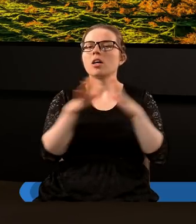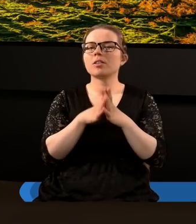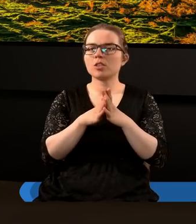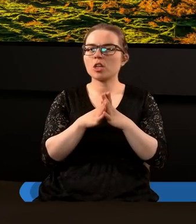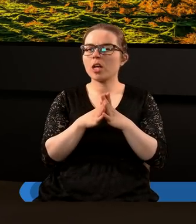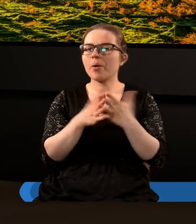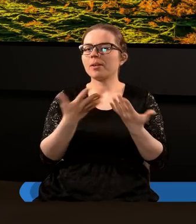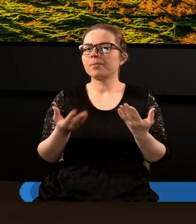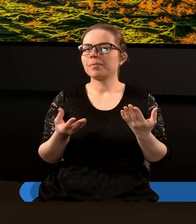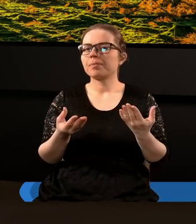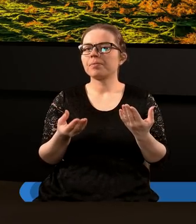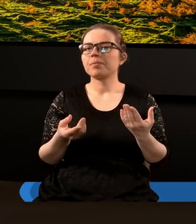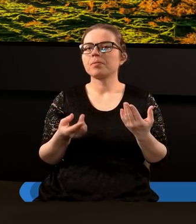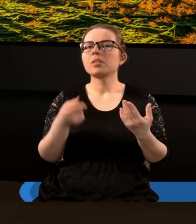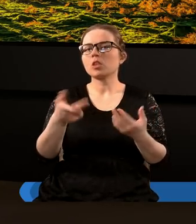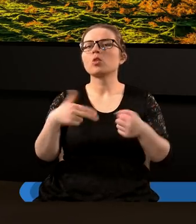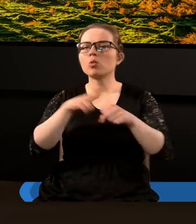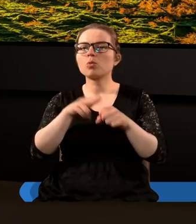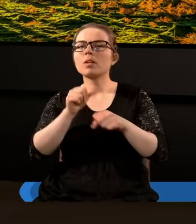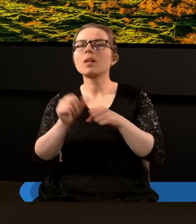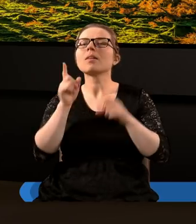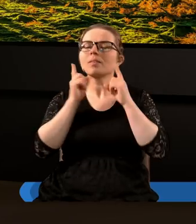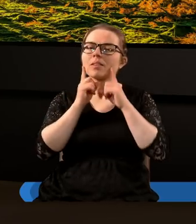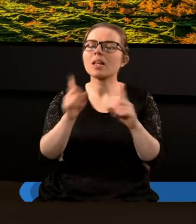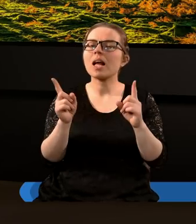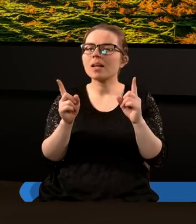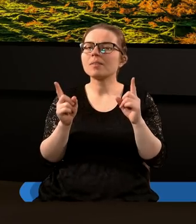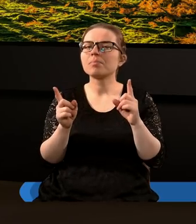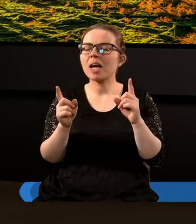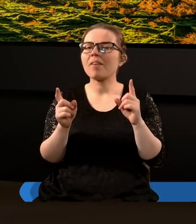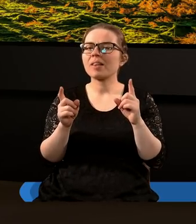córki, przepraszam, tak, ten obraz Kościoła, który jest naprawdę